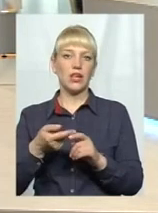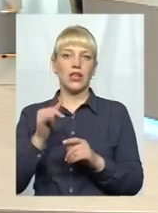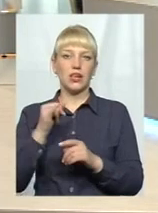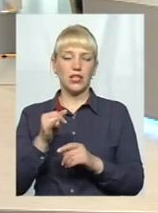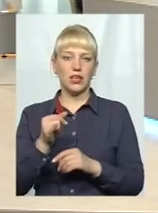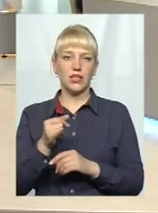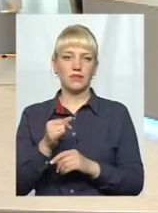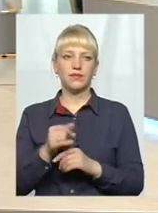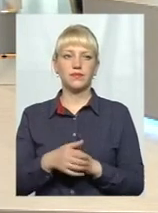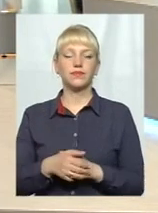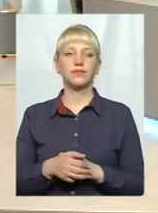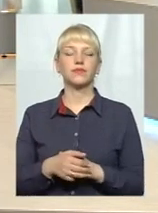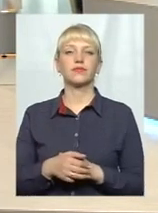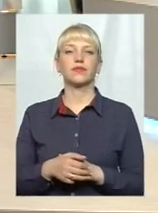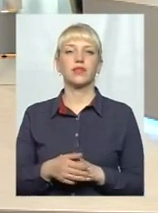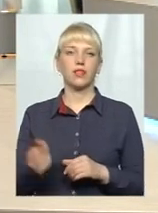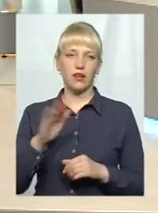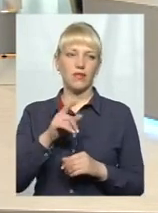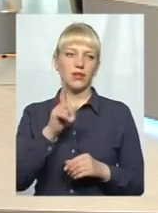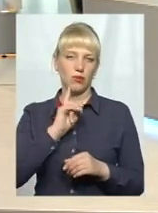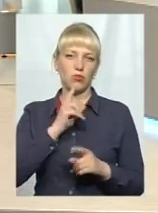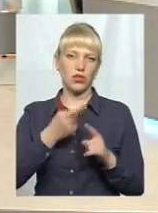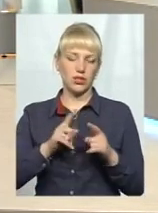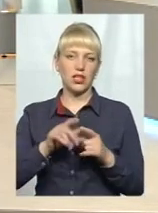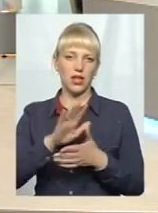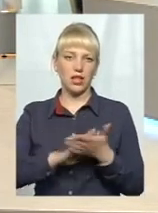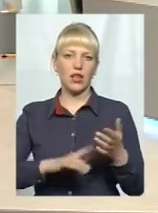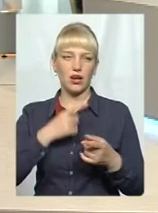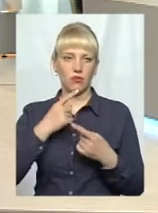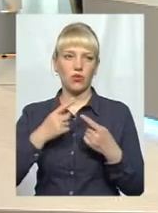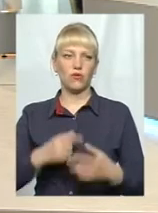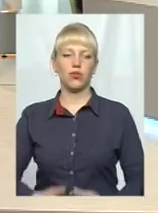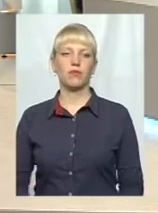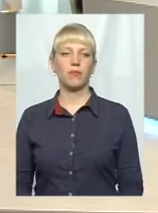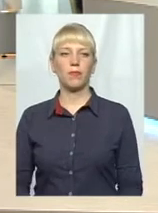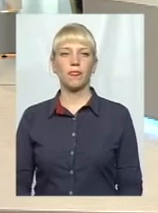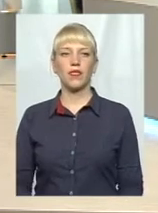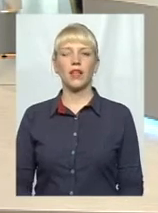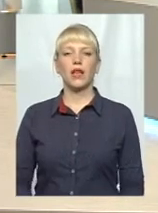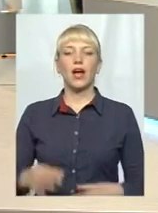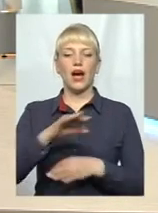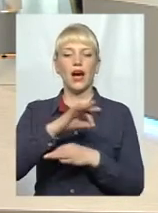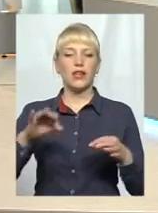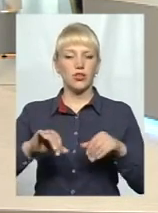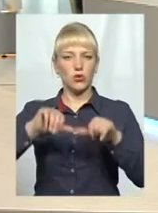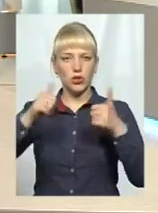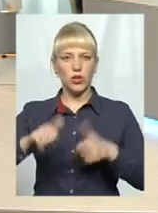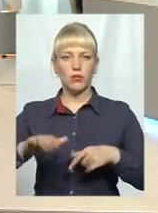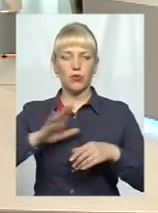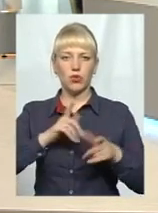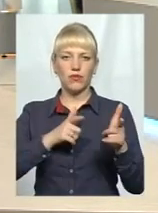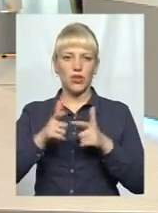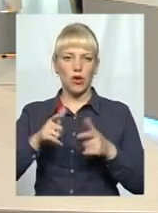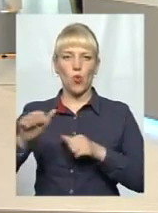давайте поки що оце, а далі ще продовжимо. Архітектурні типи були виготовлені в управління архітектури та